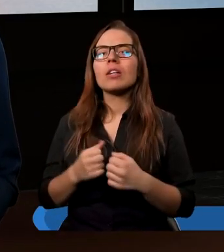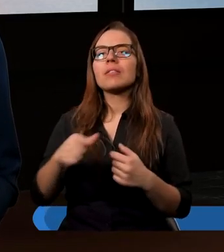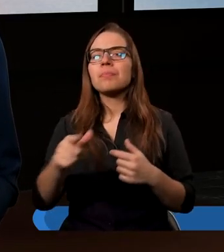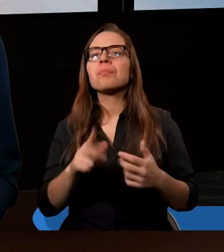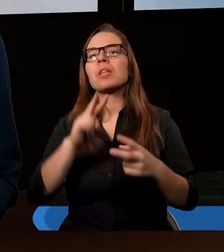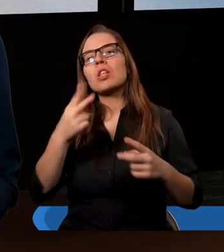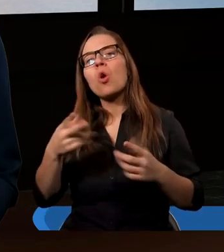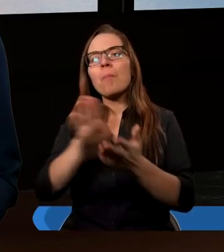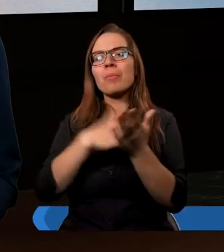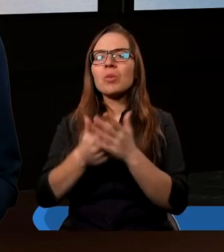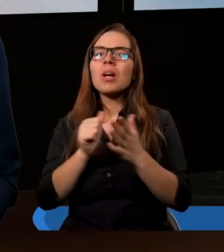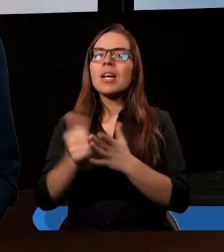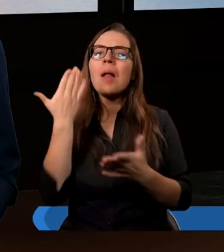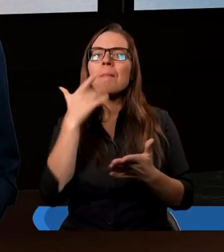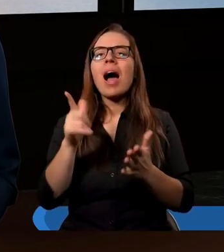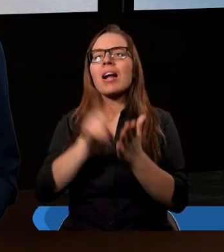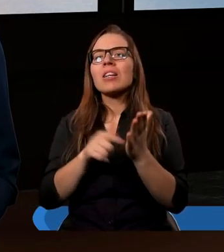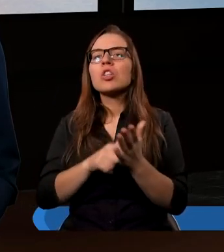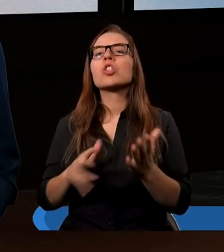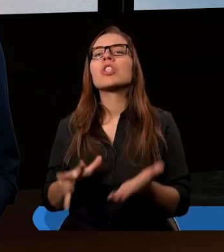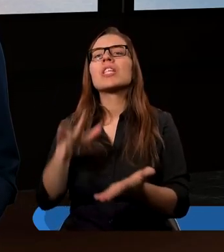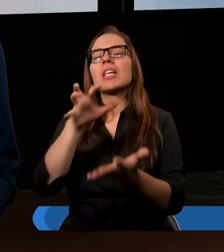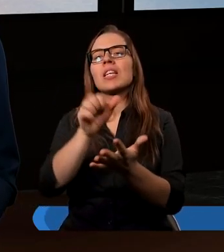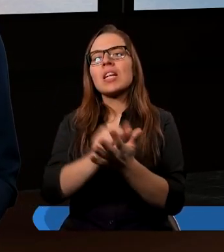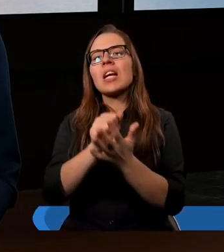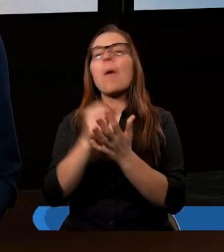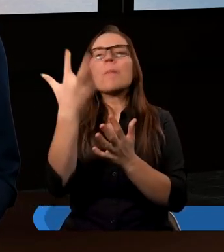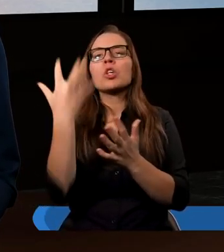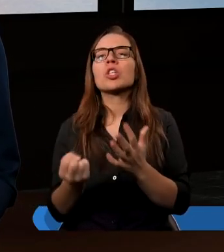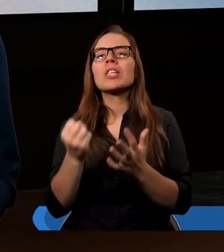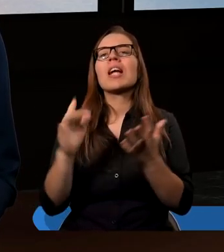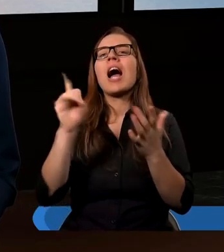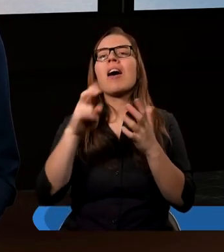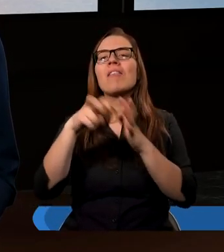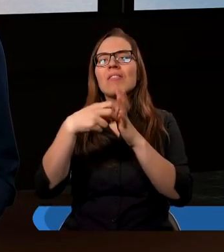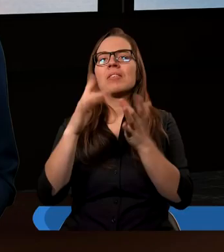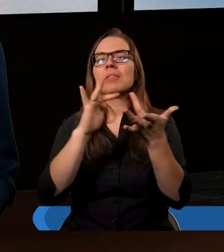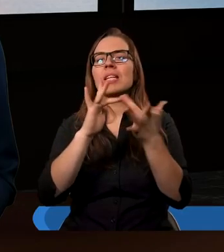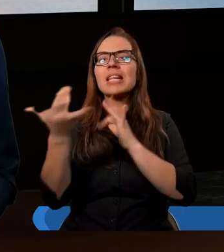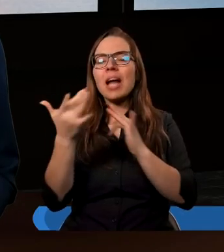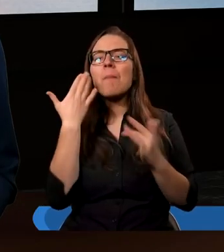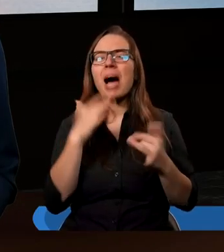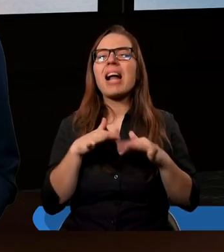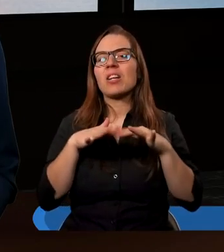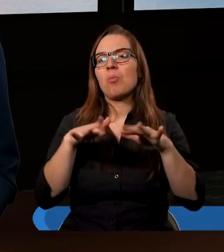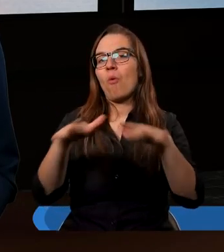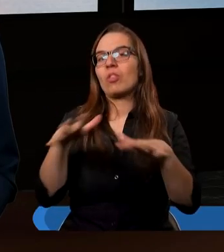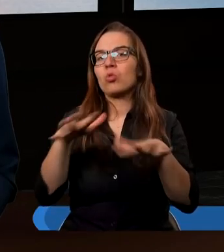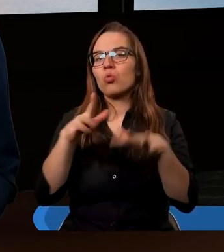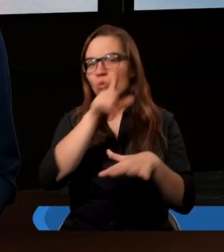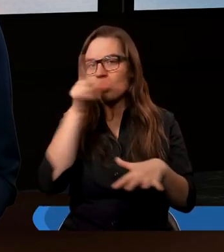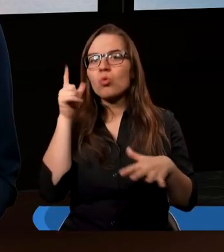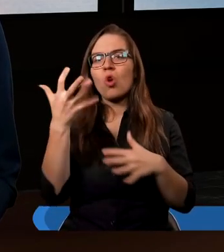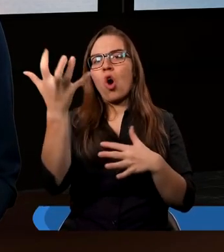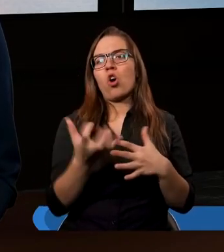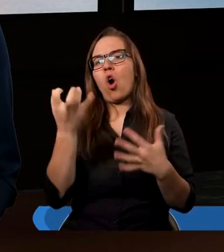Drugim przykładem bardzo częstym jest ściąganie filmów nielegalnie z internetu. Bardzo powszechne. I bardzo wiele osób mówi, no